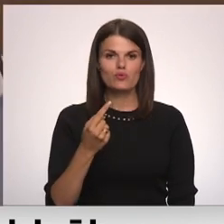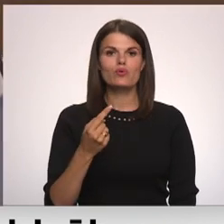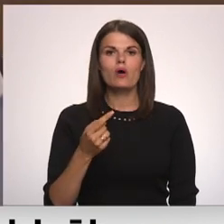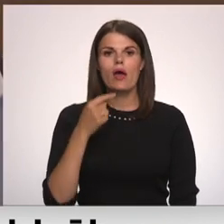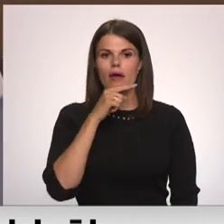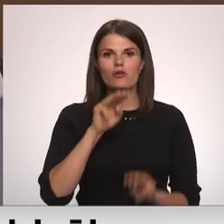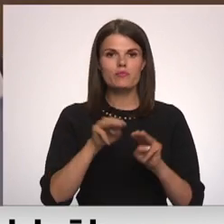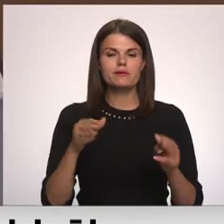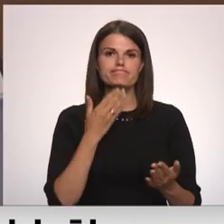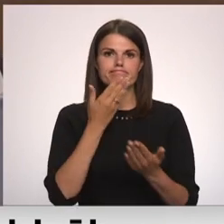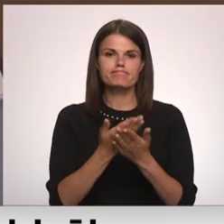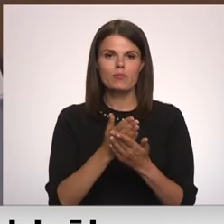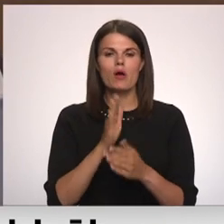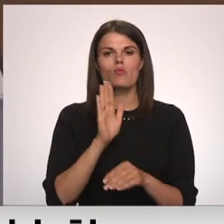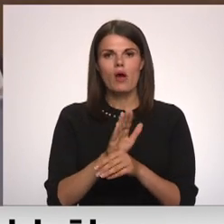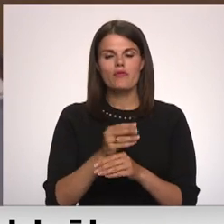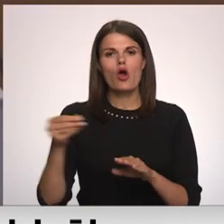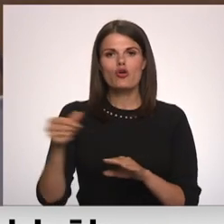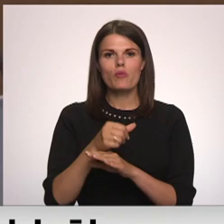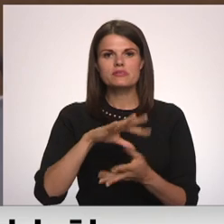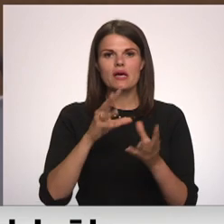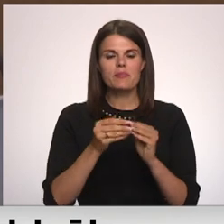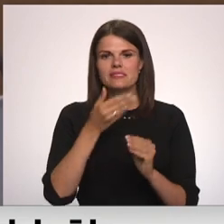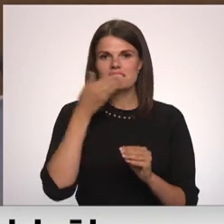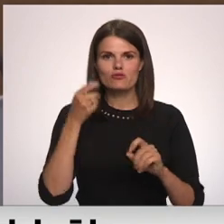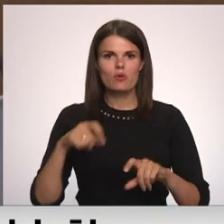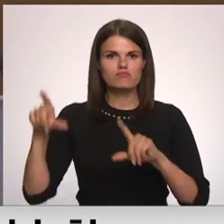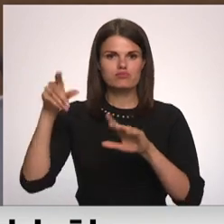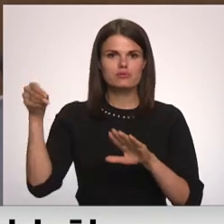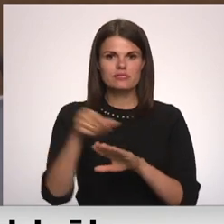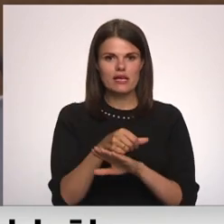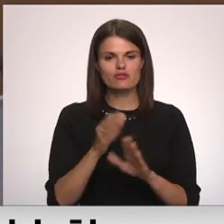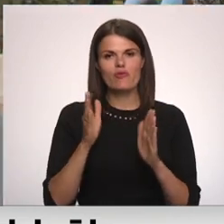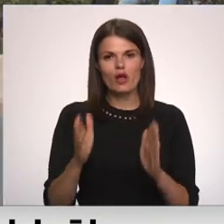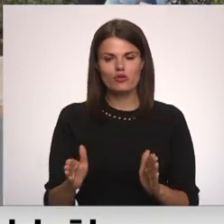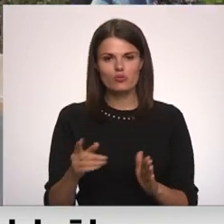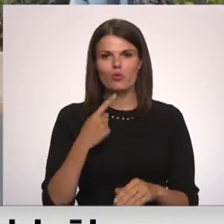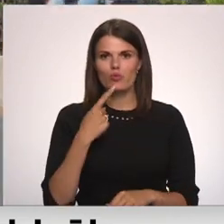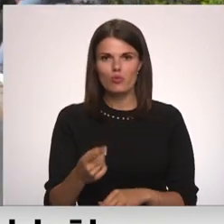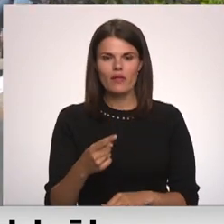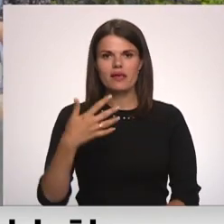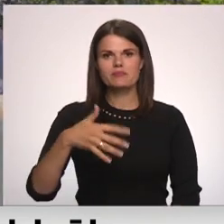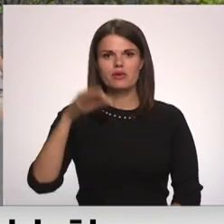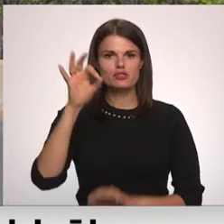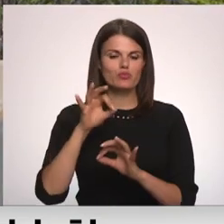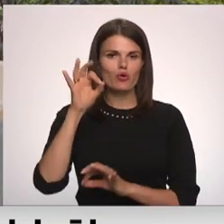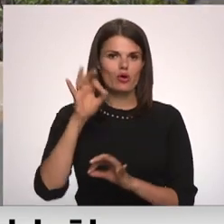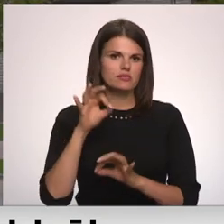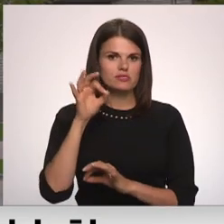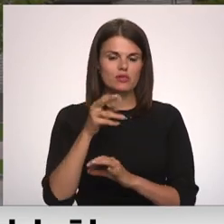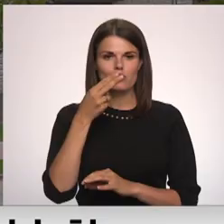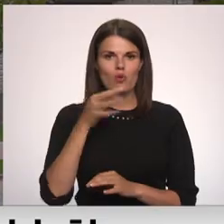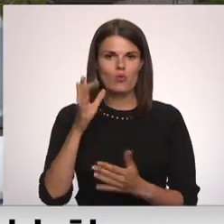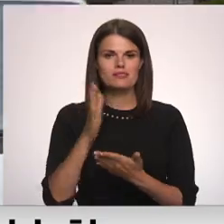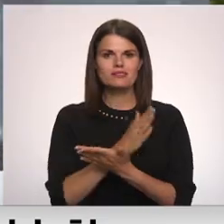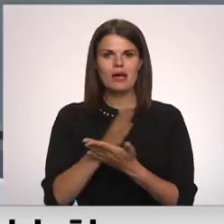piedāvā noteikti, ka kompensācijas apmēras siltuma enerģijas izmaksu pieauguma sekšanai varētu tikt noteikts 50% apmērā no